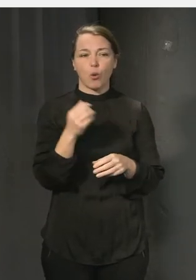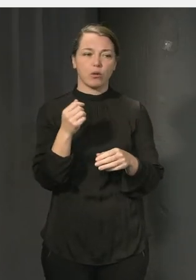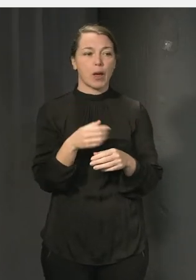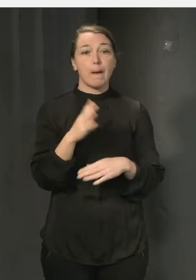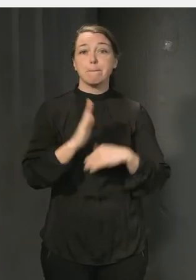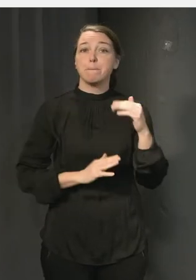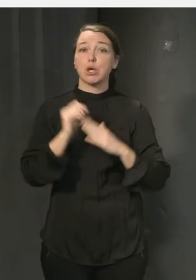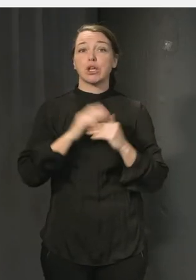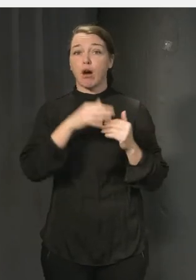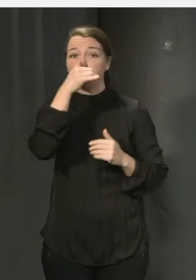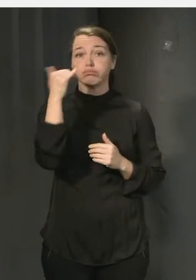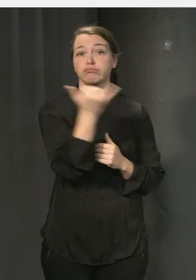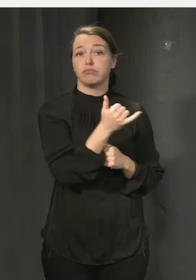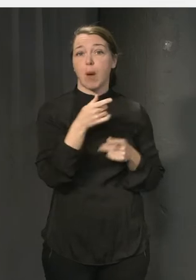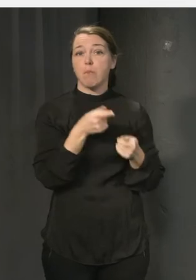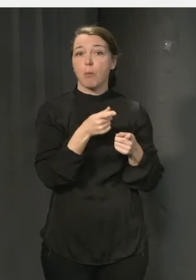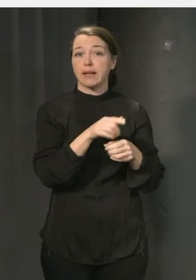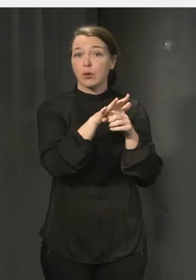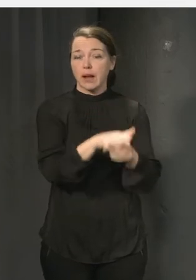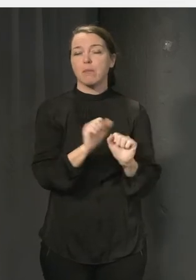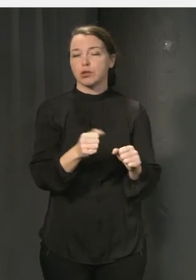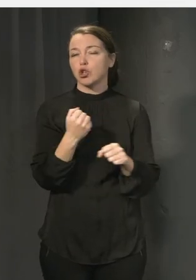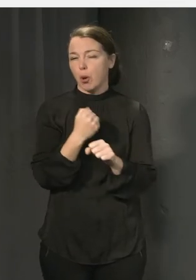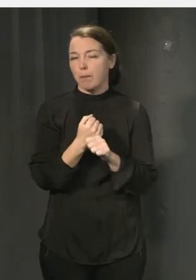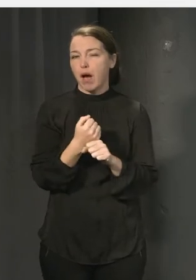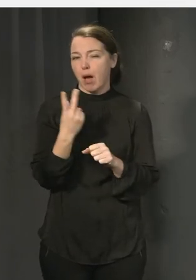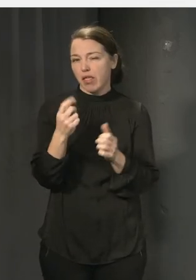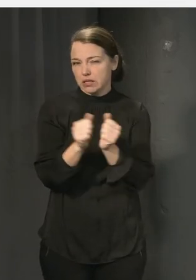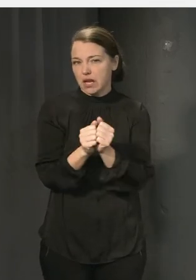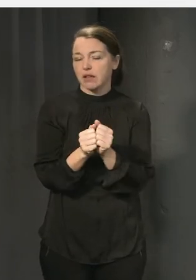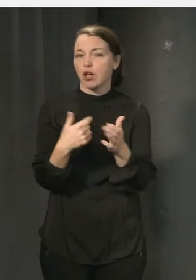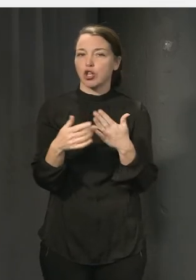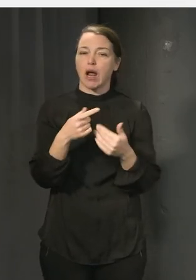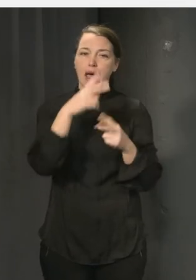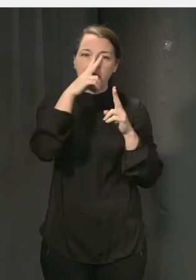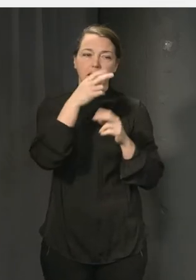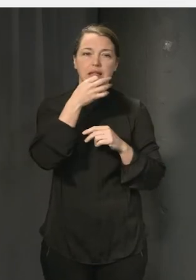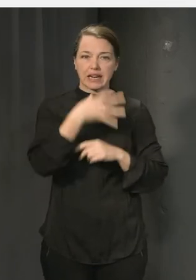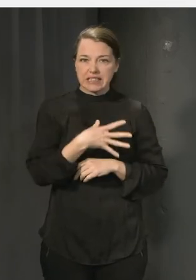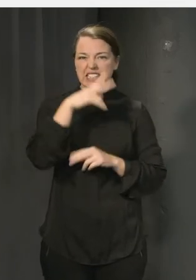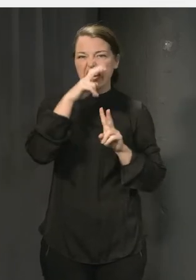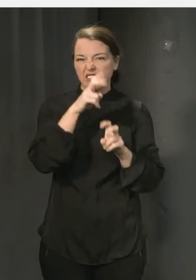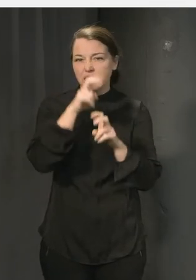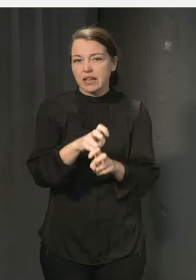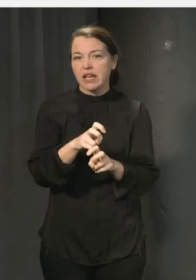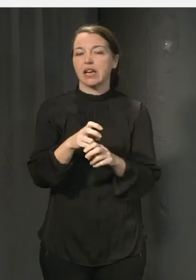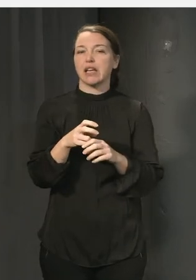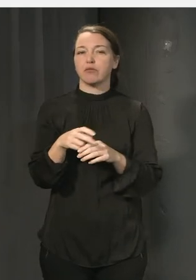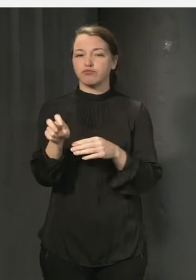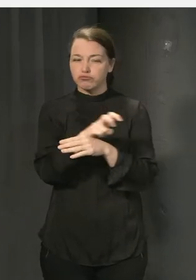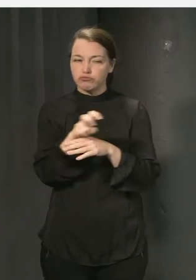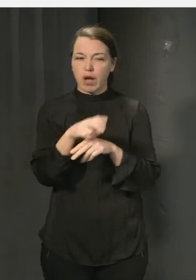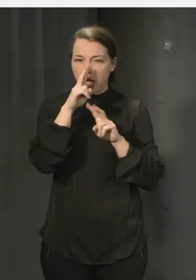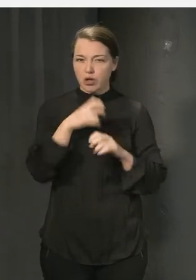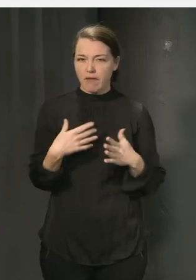kränkningar utan det måste man jobba systematiskt med. Göra de här riskinventeringen, analysera vad som är bakgrunden till